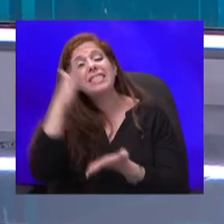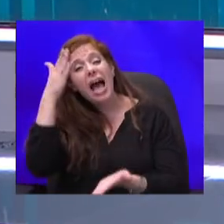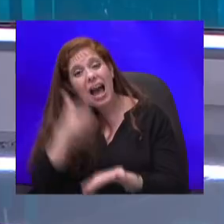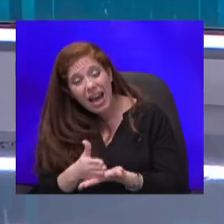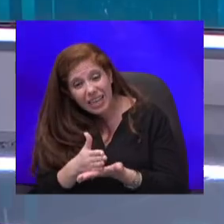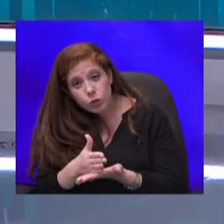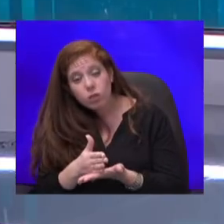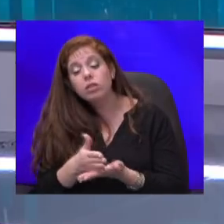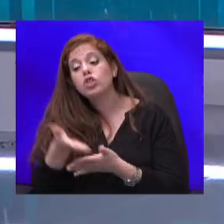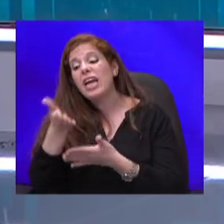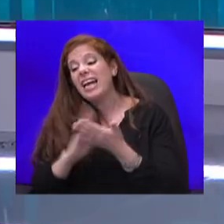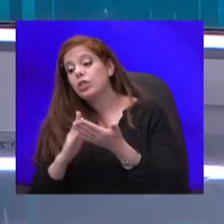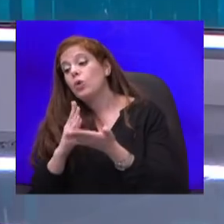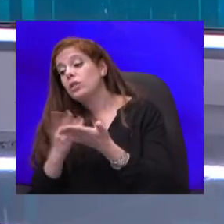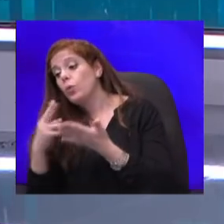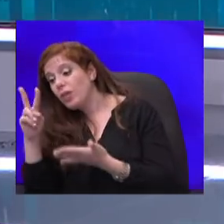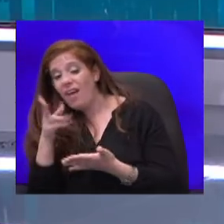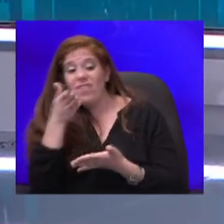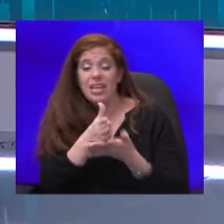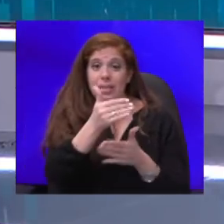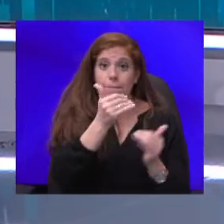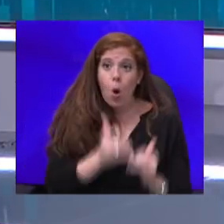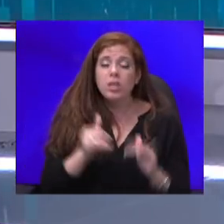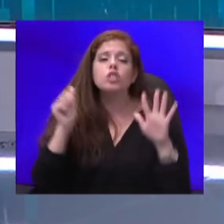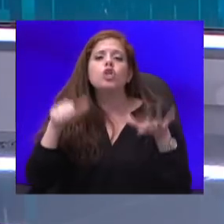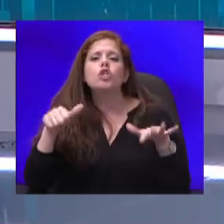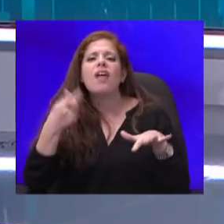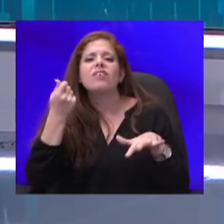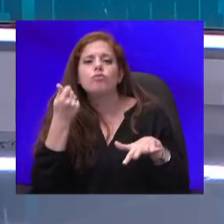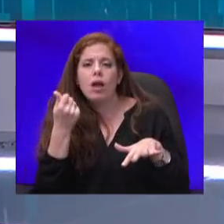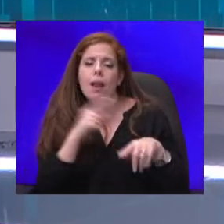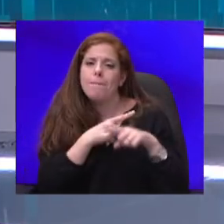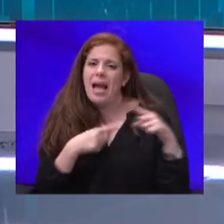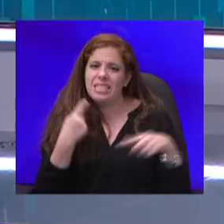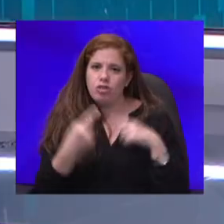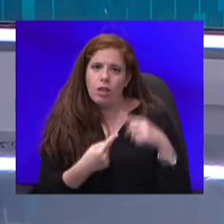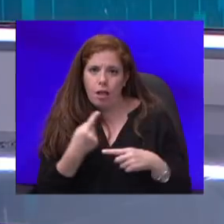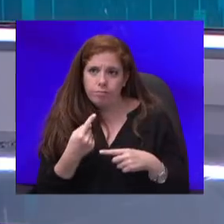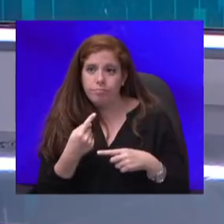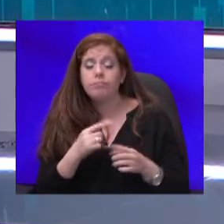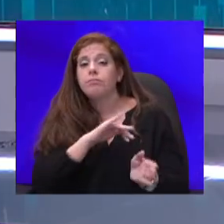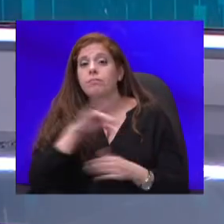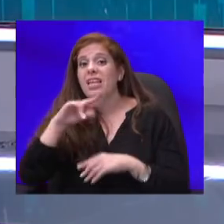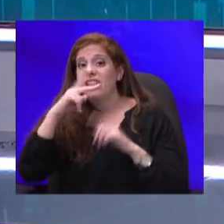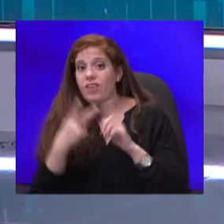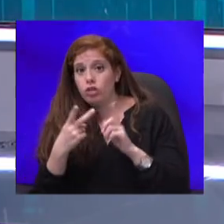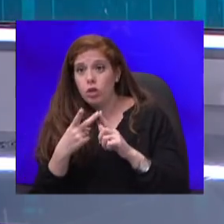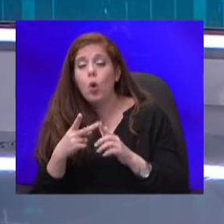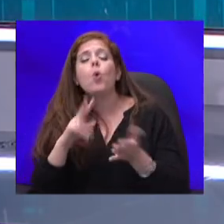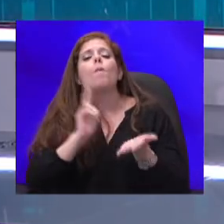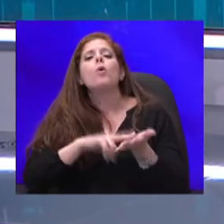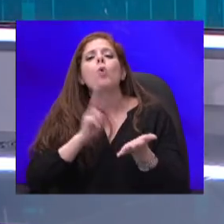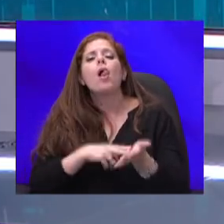ומחצית פחות ממנה, היא 6,000 שקל בחצי שנה. דבר שני, קופות החולים מסבסדות לחולי סרטן את